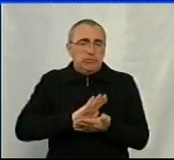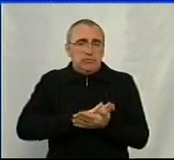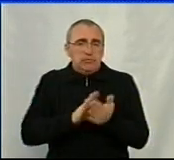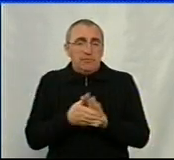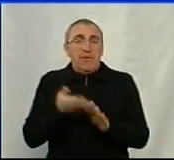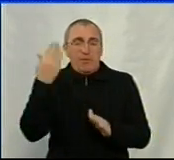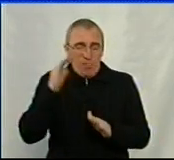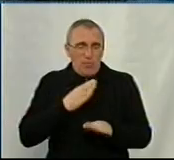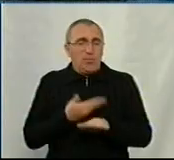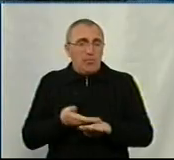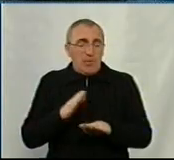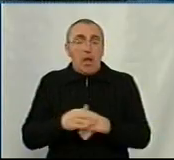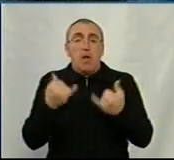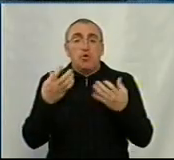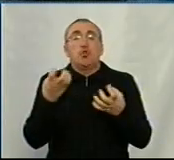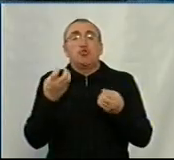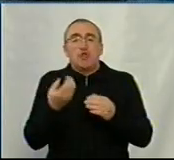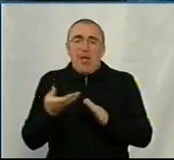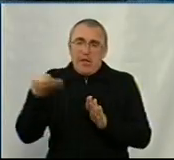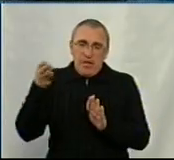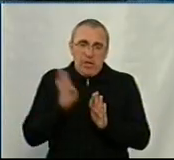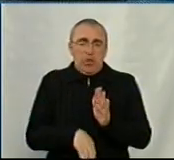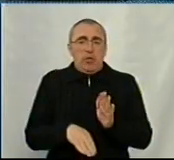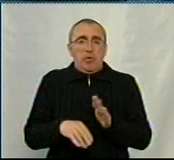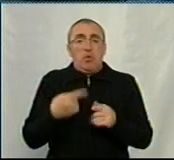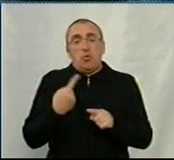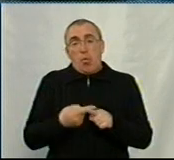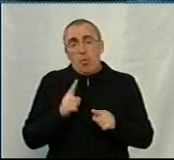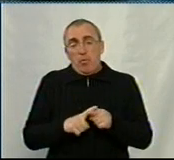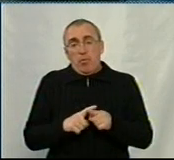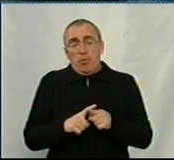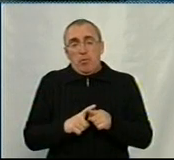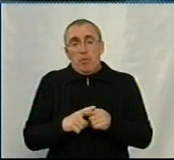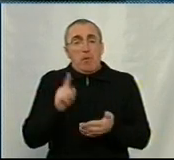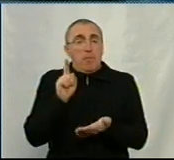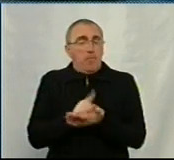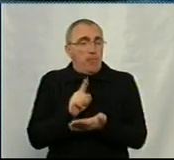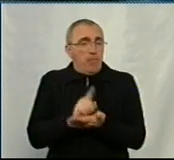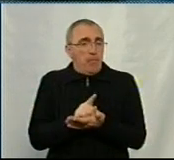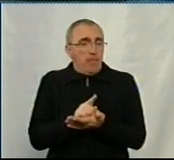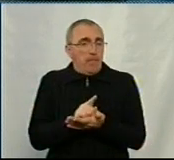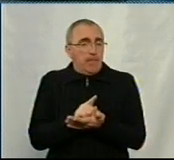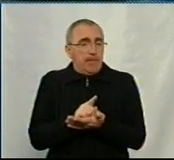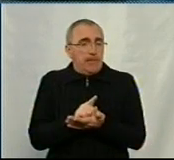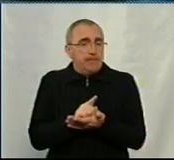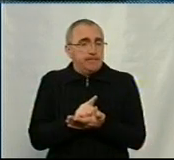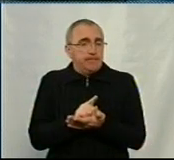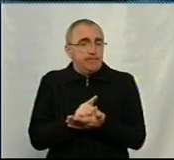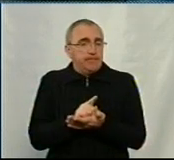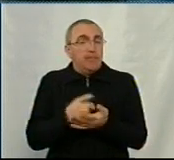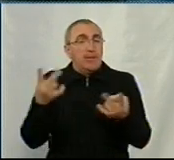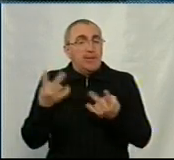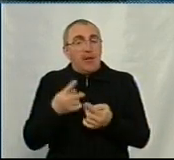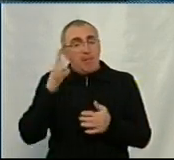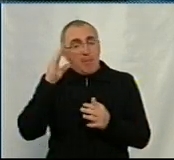Воно і так було скрутним, але зараз воно ще гірше. Тому ініціативу правильно, але треба